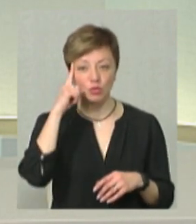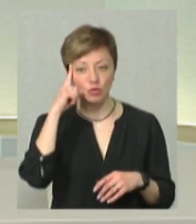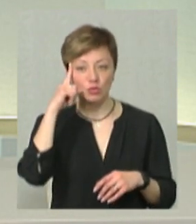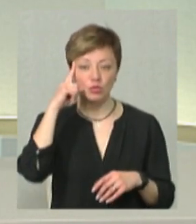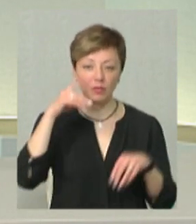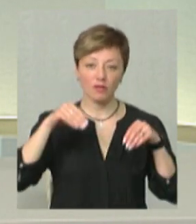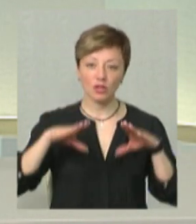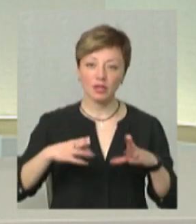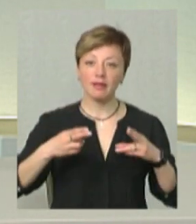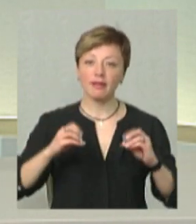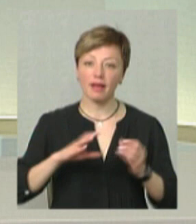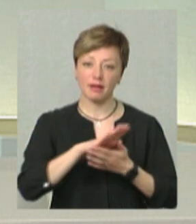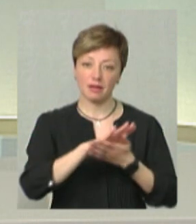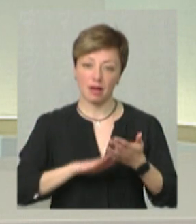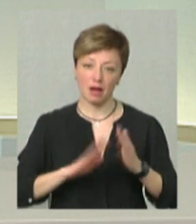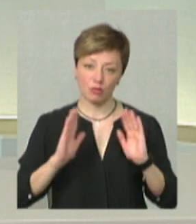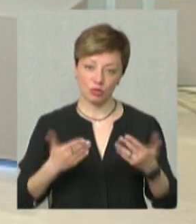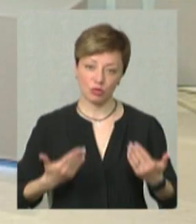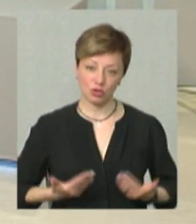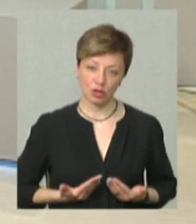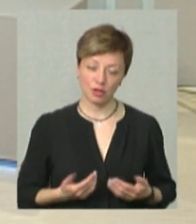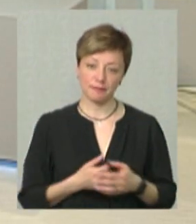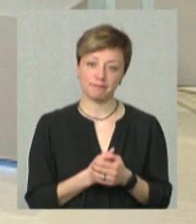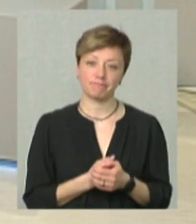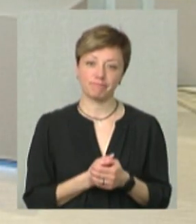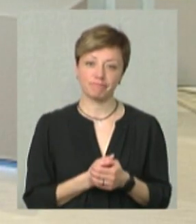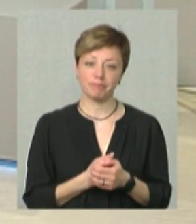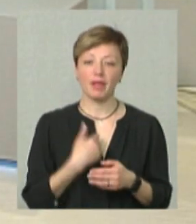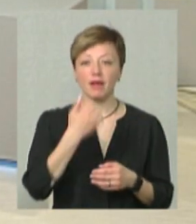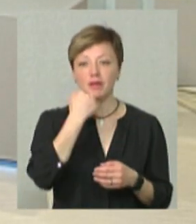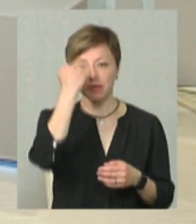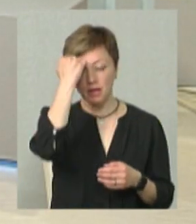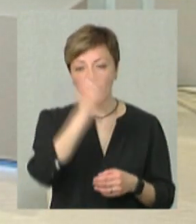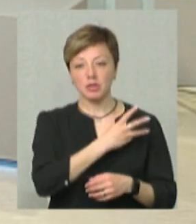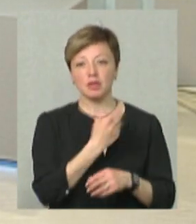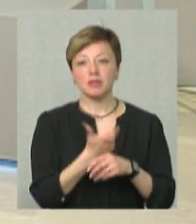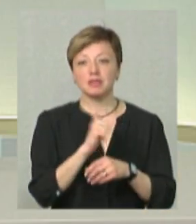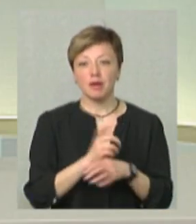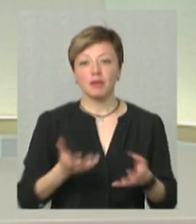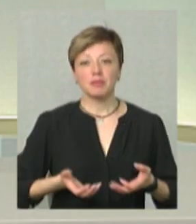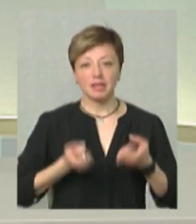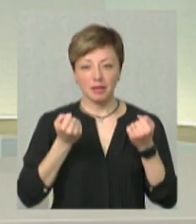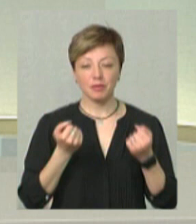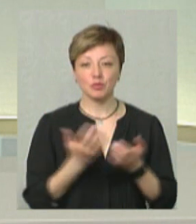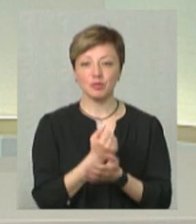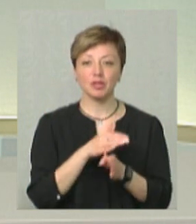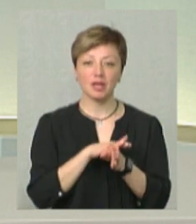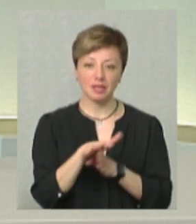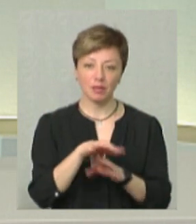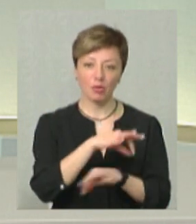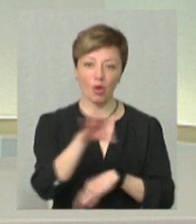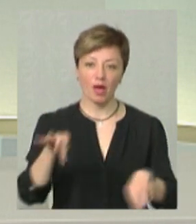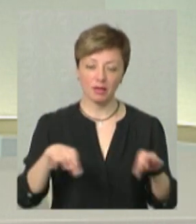вирішувати, там, де, ну, Продолжувати життя. Так. Я вам дякую, бажаю максимальної підтримки для успішної реалізації